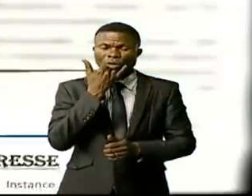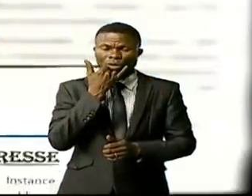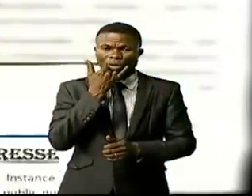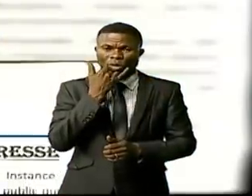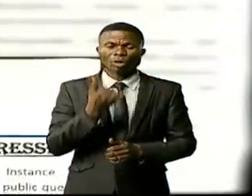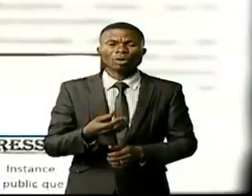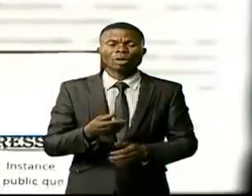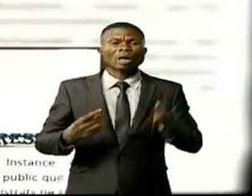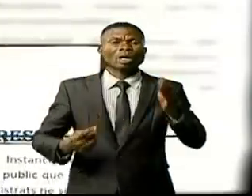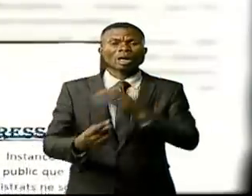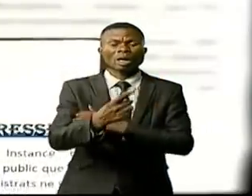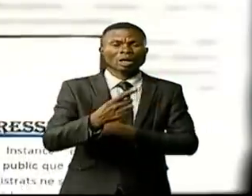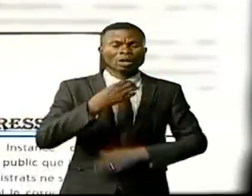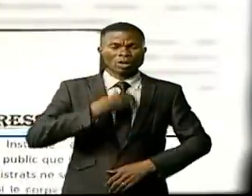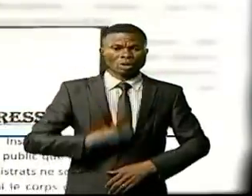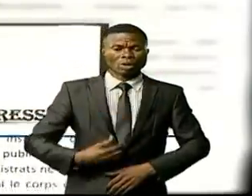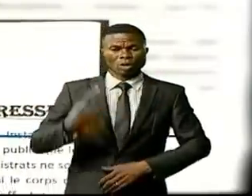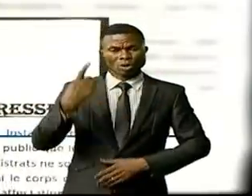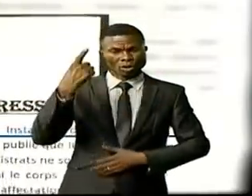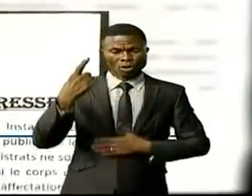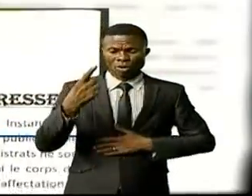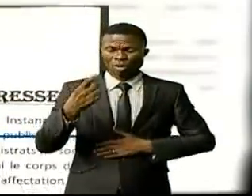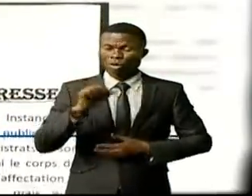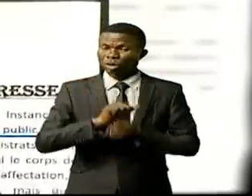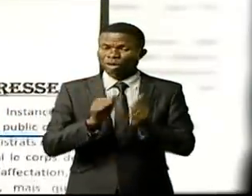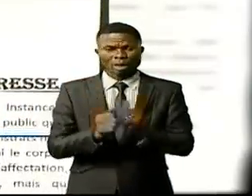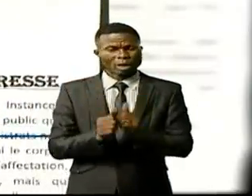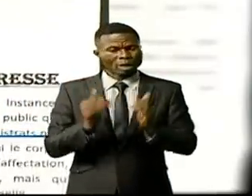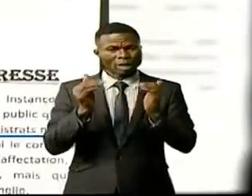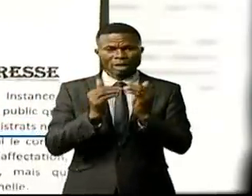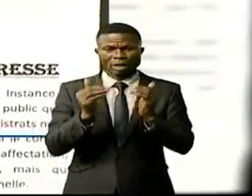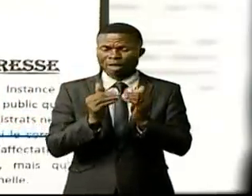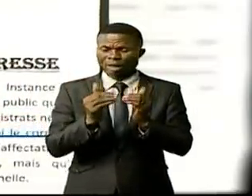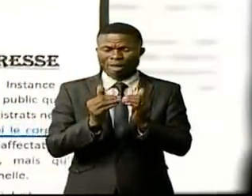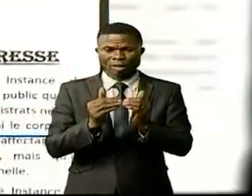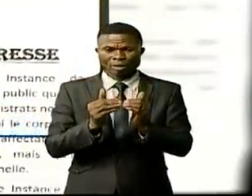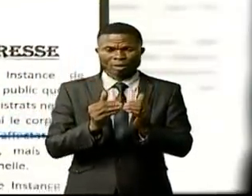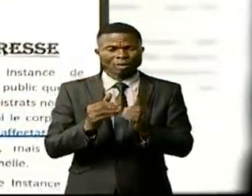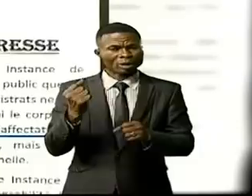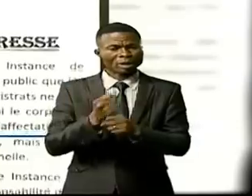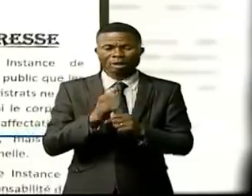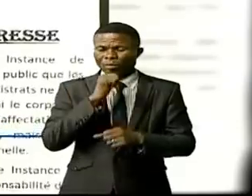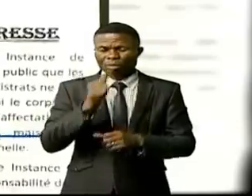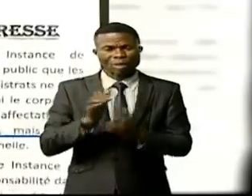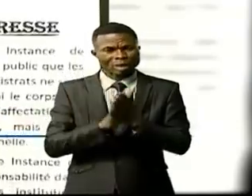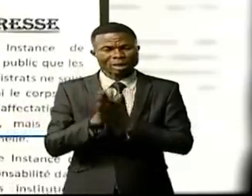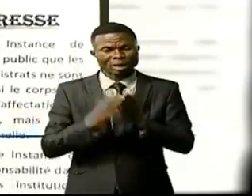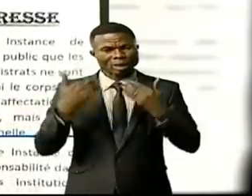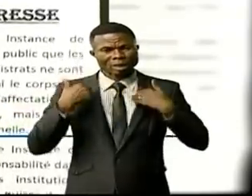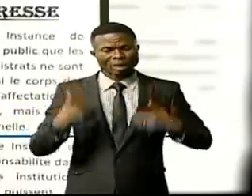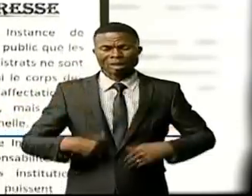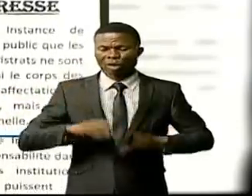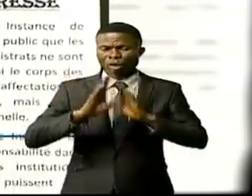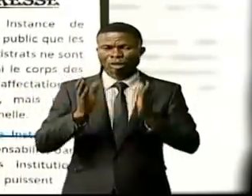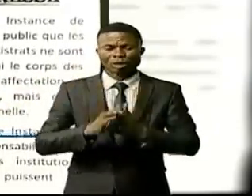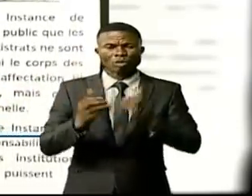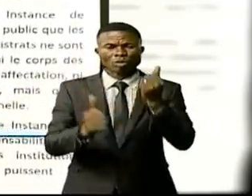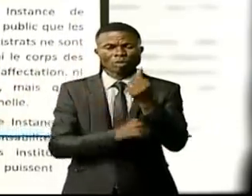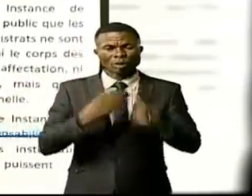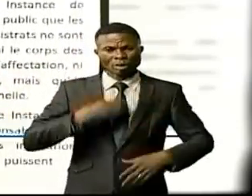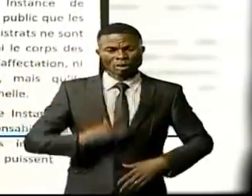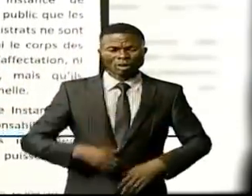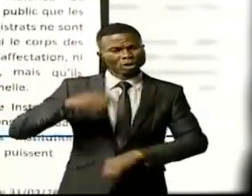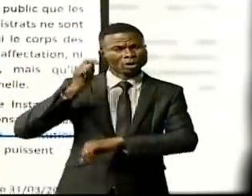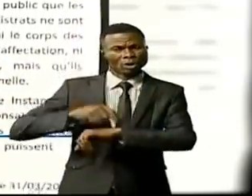de ses magistrats ne sont en rapport avec ni sa profession, ni le corps des magistrats, ni le